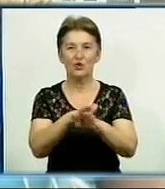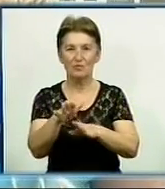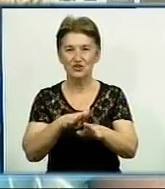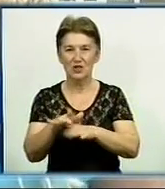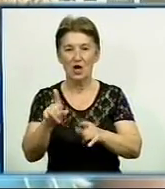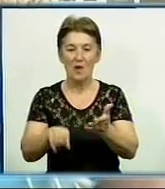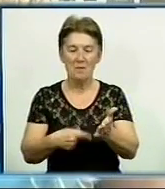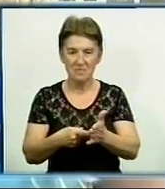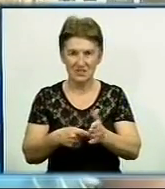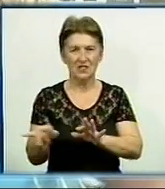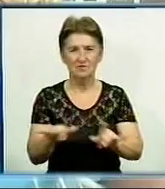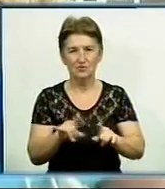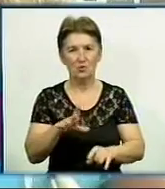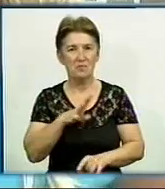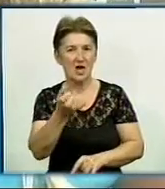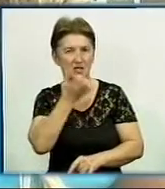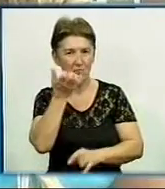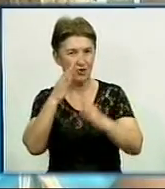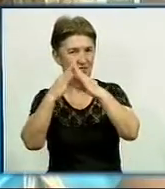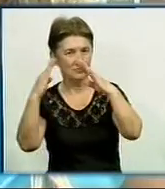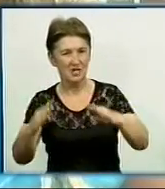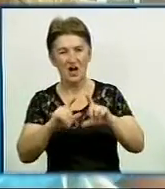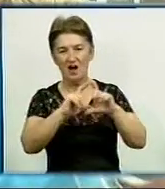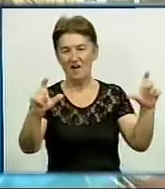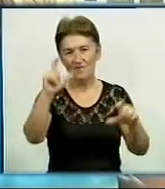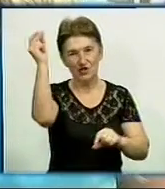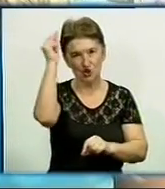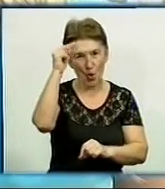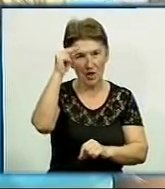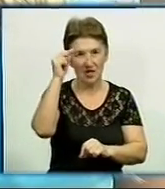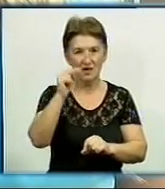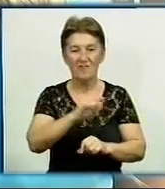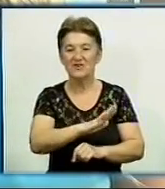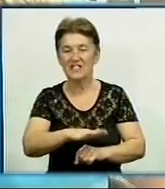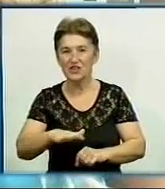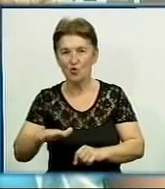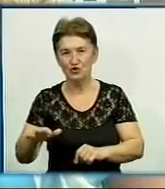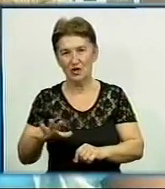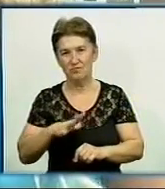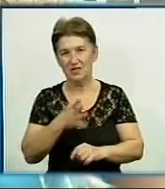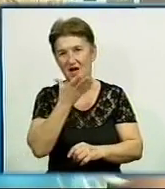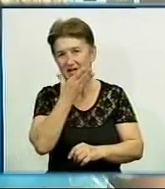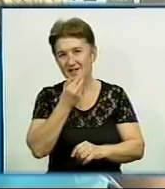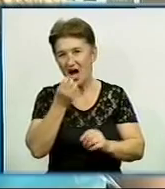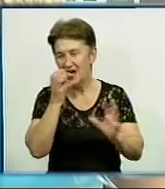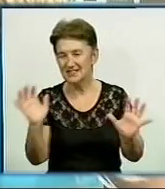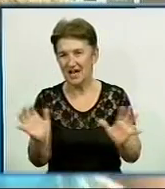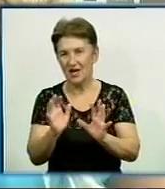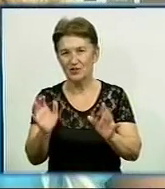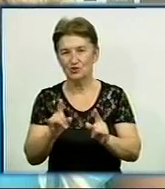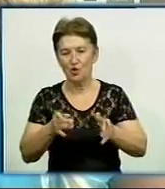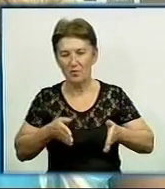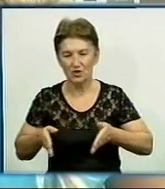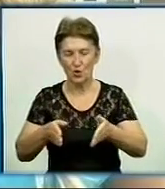функціонувало, щоб було тепло в оселях, щоб було тепло в школах, щоб в садочках було затишно і гарно, щоб дороги